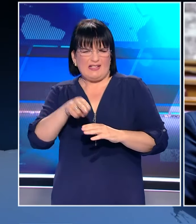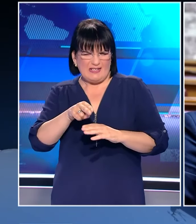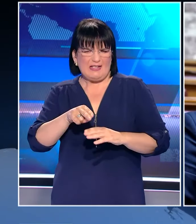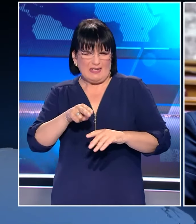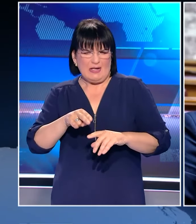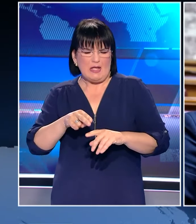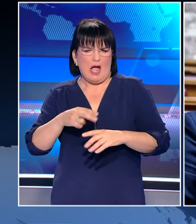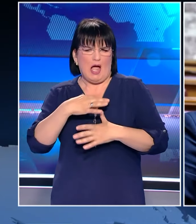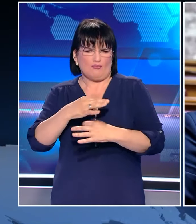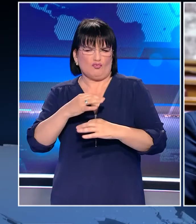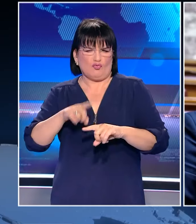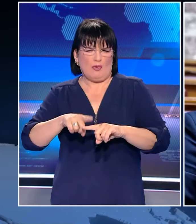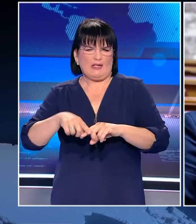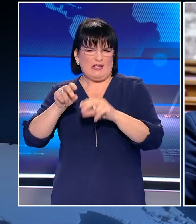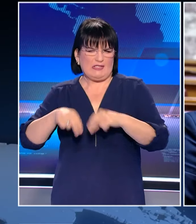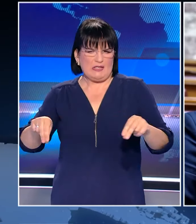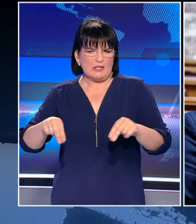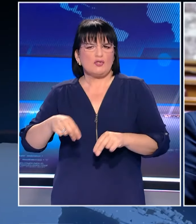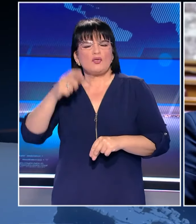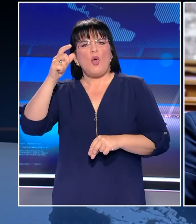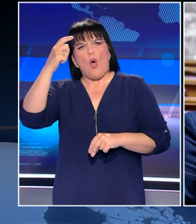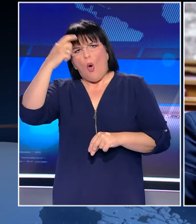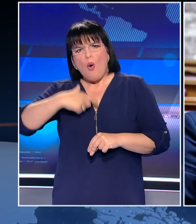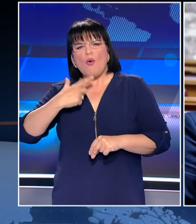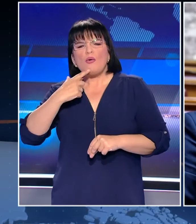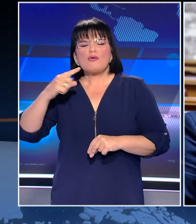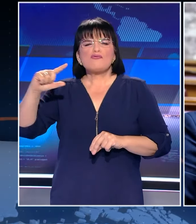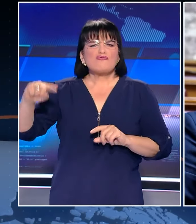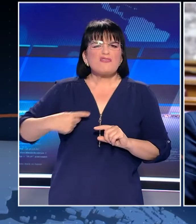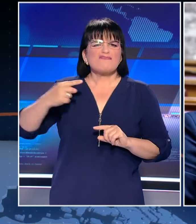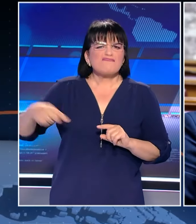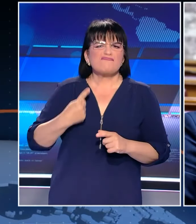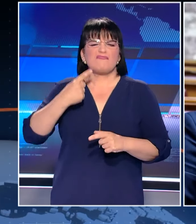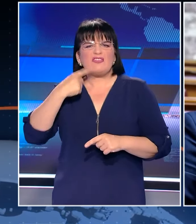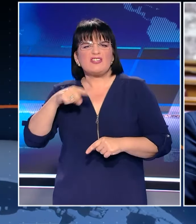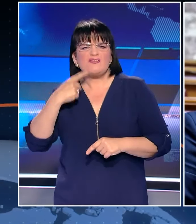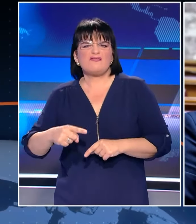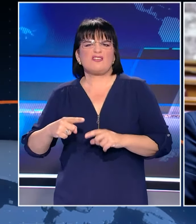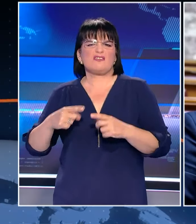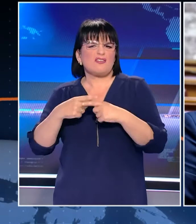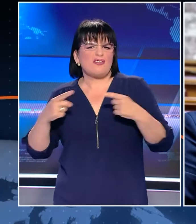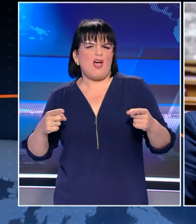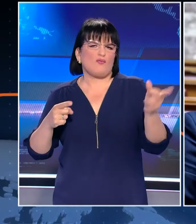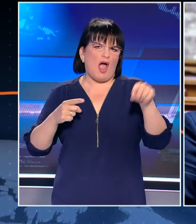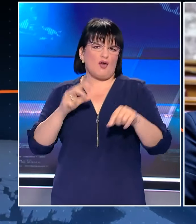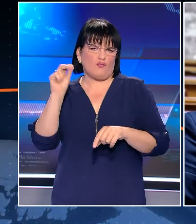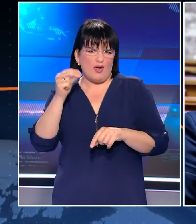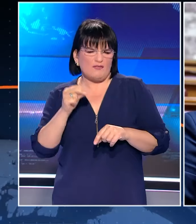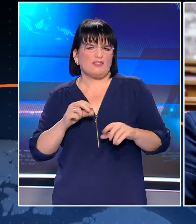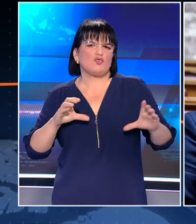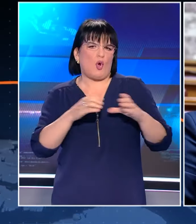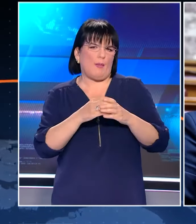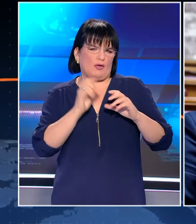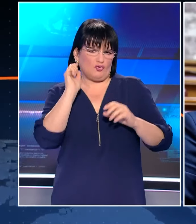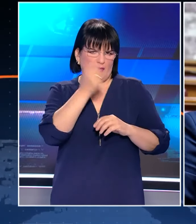ελληνικής λύσης Κώστα Χίτα έγινα αποδέκτης απειλών, ύβρεων και χειρονομιών από τον βουλευτή Κωνσταντίνο Φλώρο. Αυτός ήταν και ο λόγος που